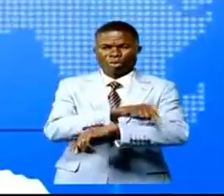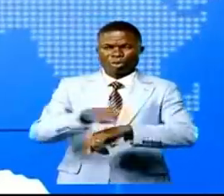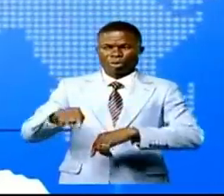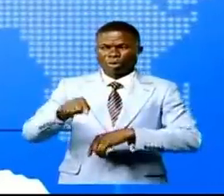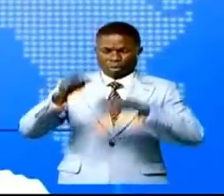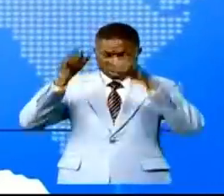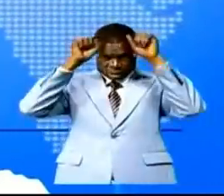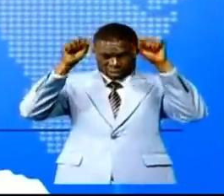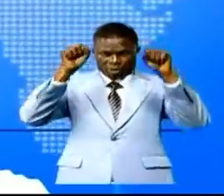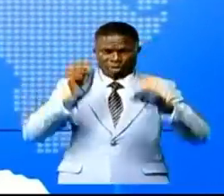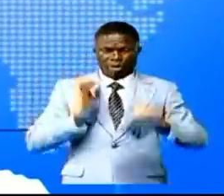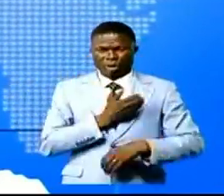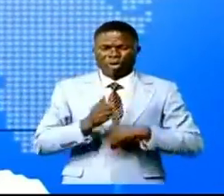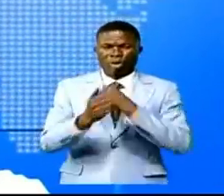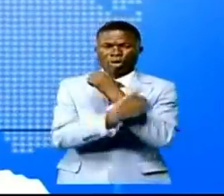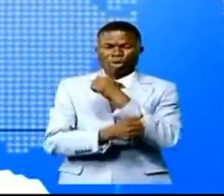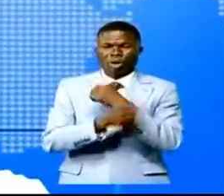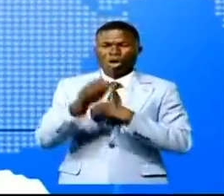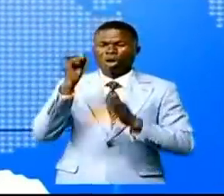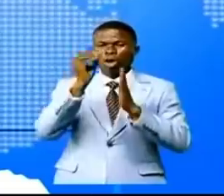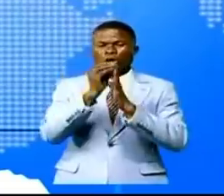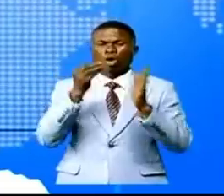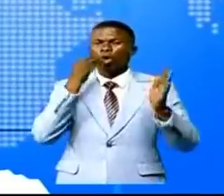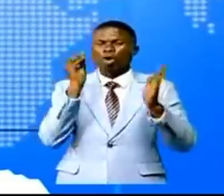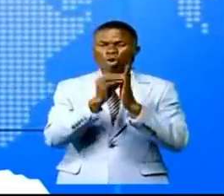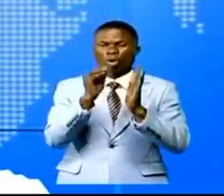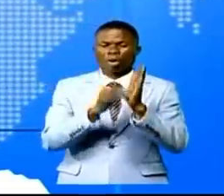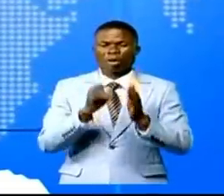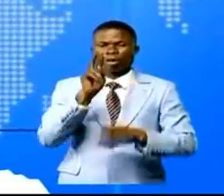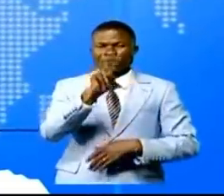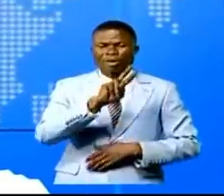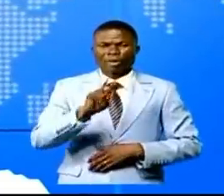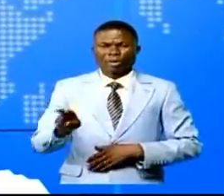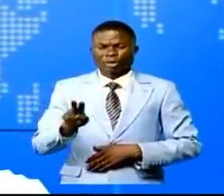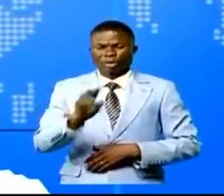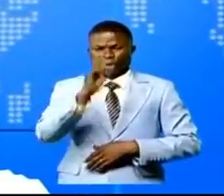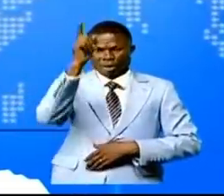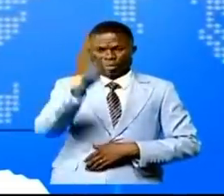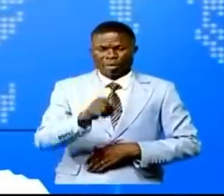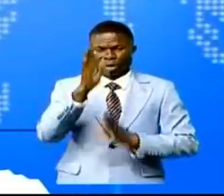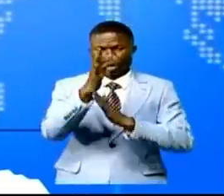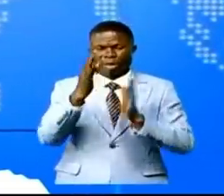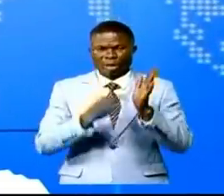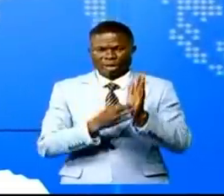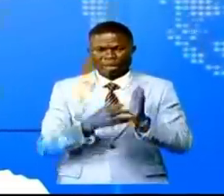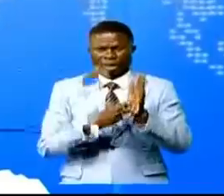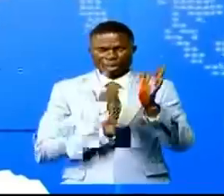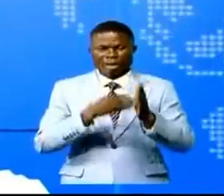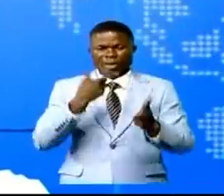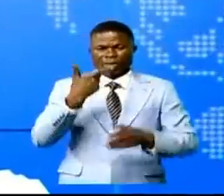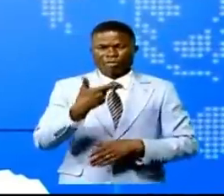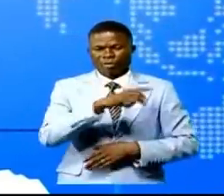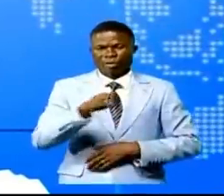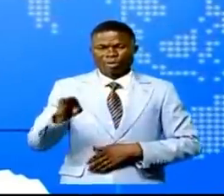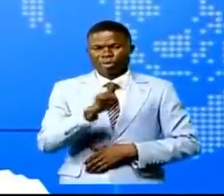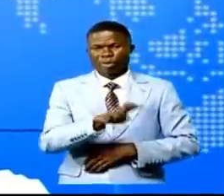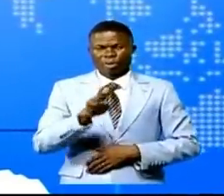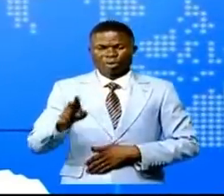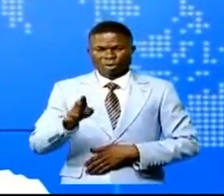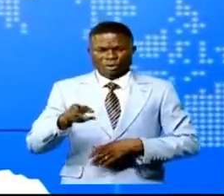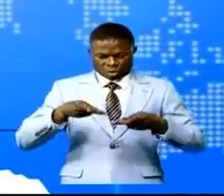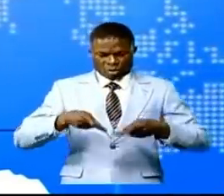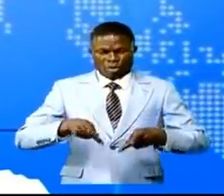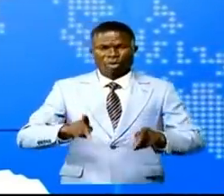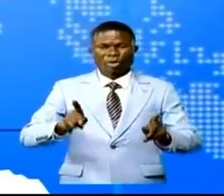président de la République. Ordonnance numéro 22, barre 018 le 19 février 22, portant admission